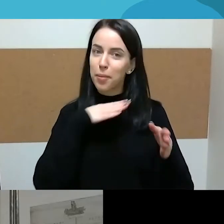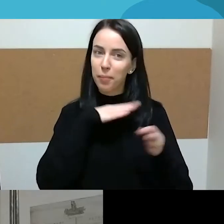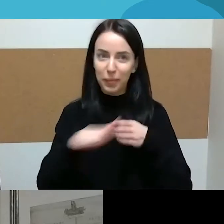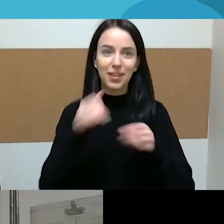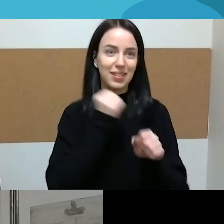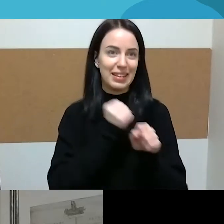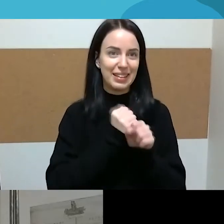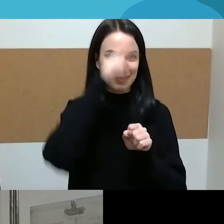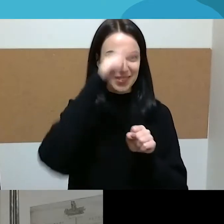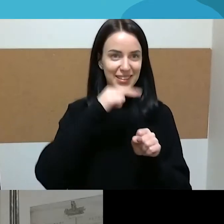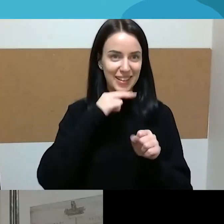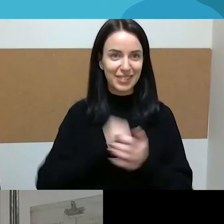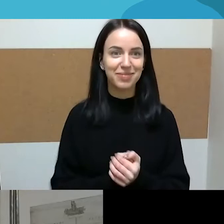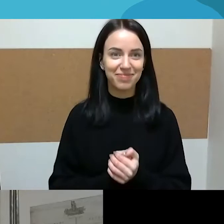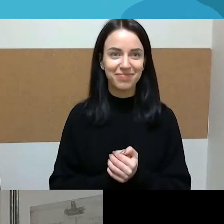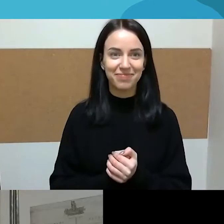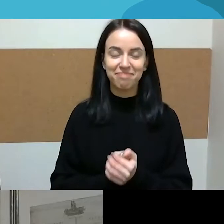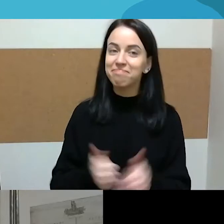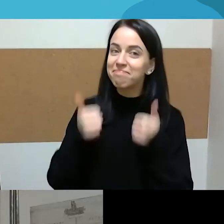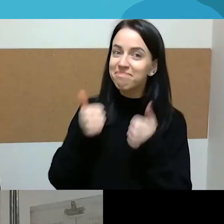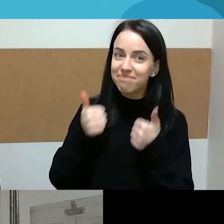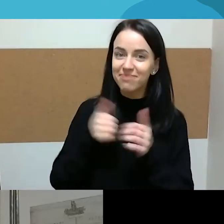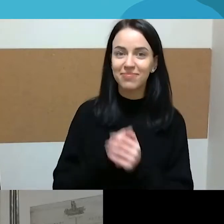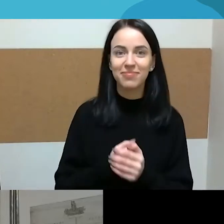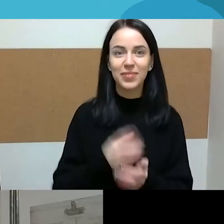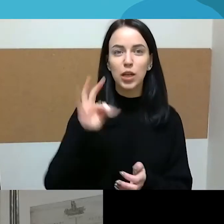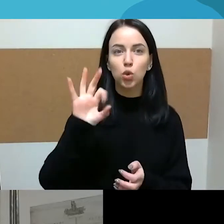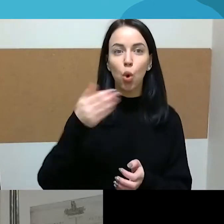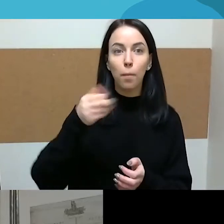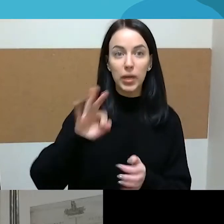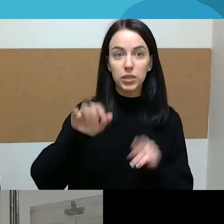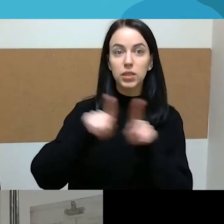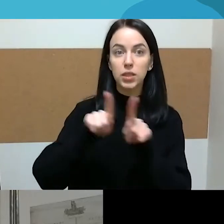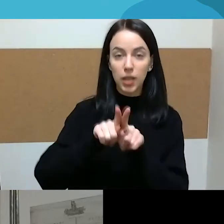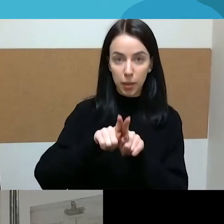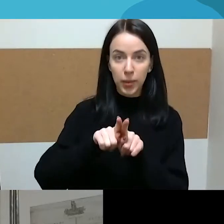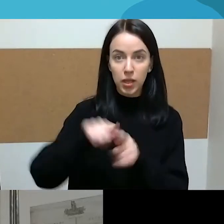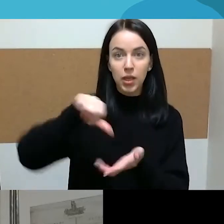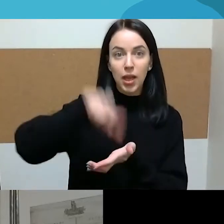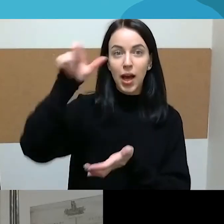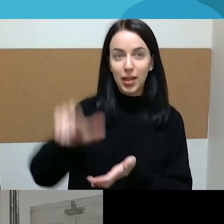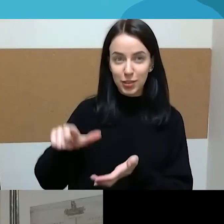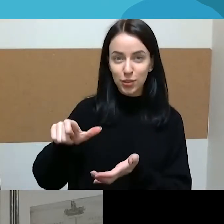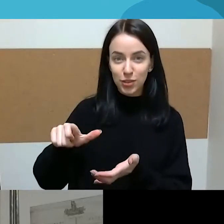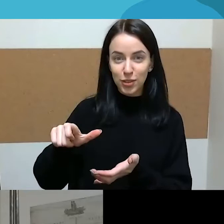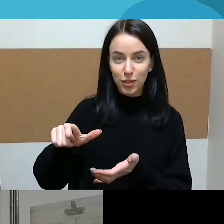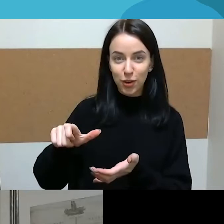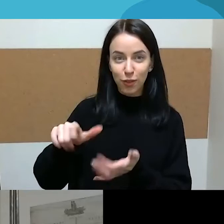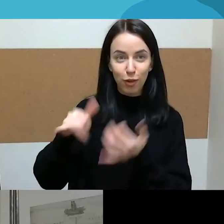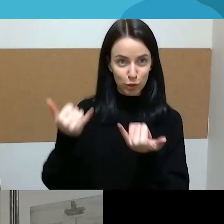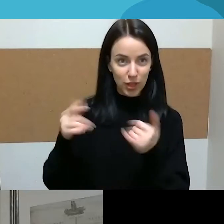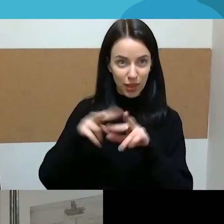būti tėčio. Jėga. Tomas Šiliauskas, man atrodo, irgi atstovauja tą patį flanką šiandien.